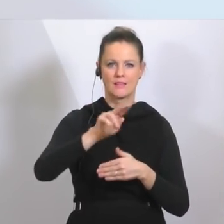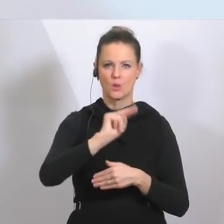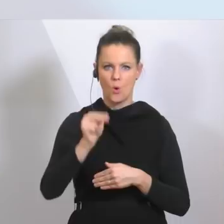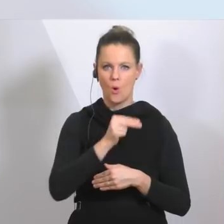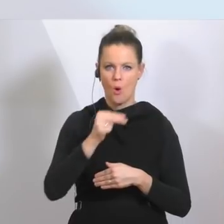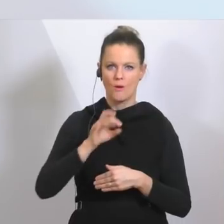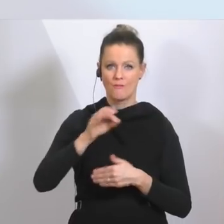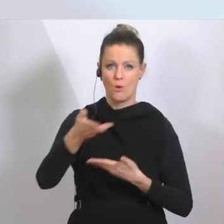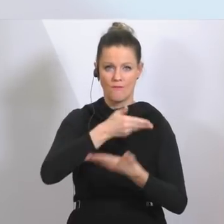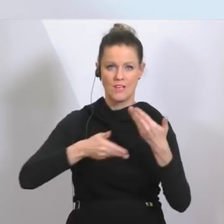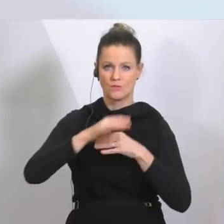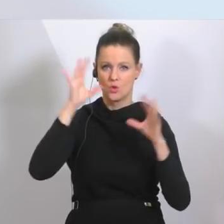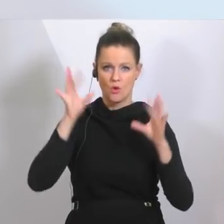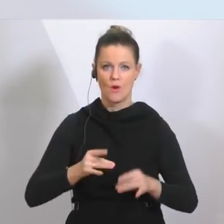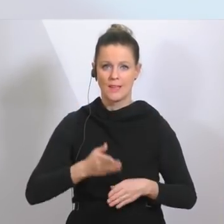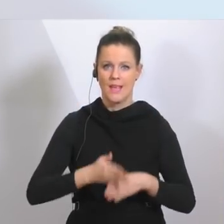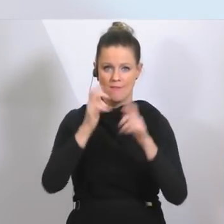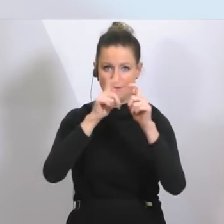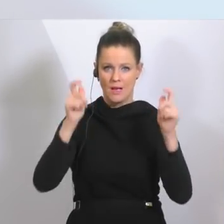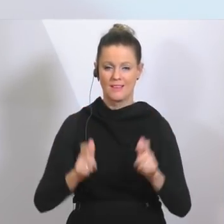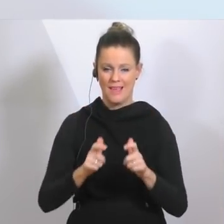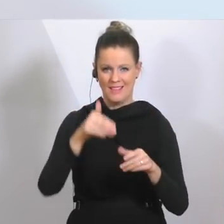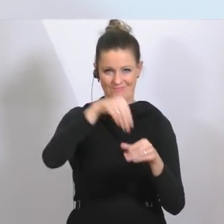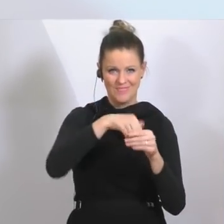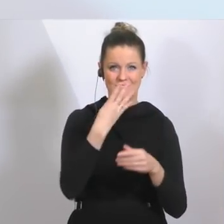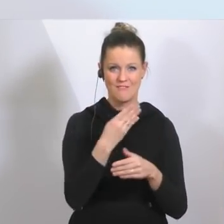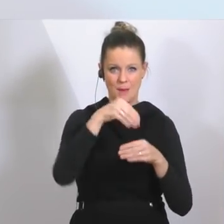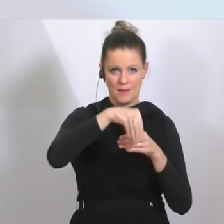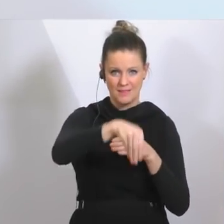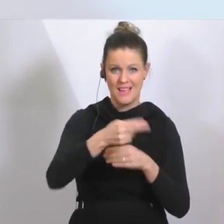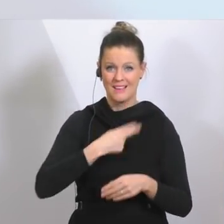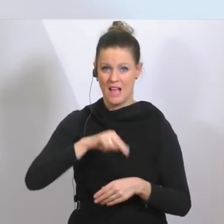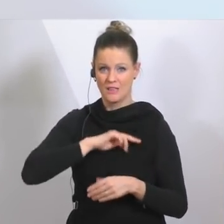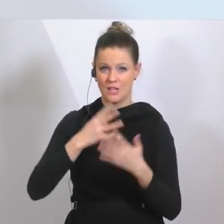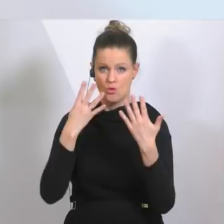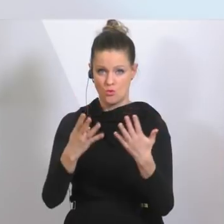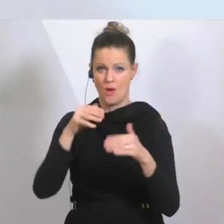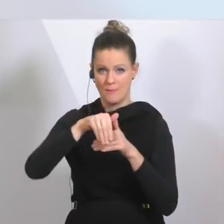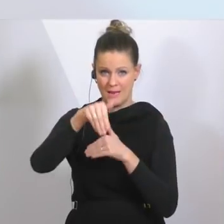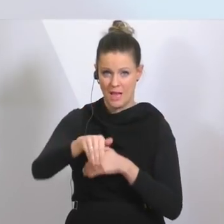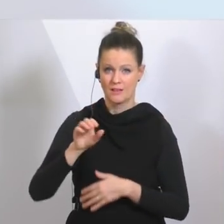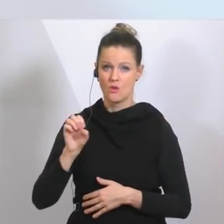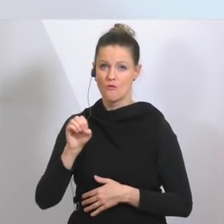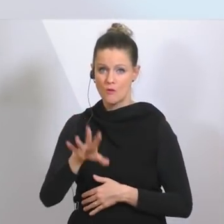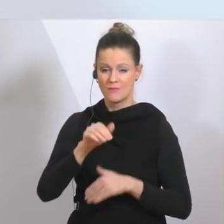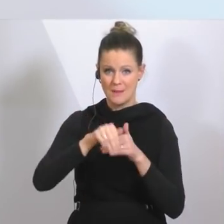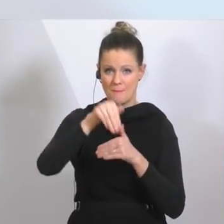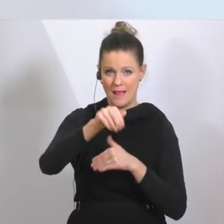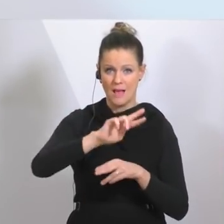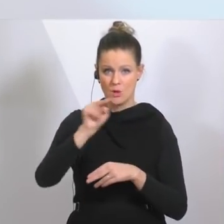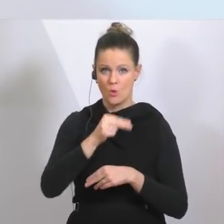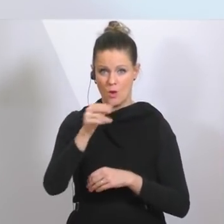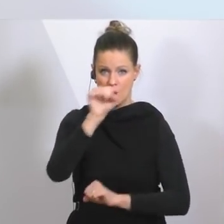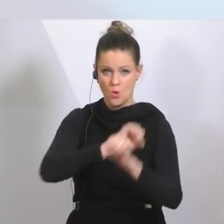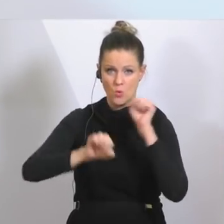ein Soforthilfepaket von 4 Milliarden Euro, Garantien von 9 Milliarden Euro, 15 Milliarden Euro